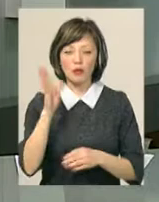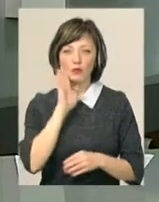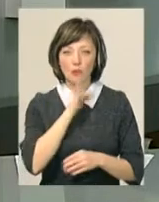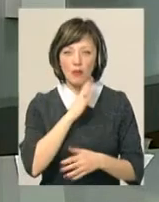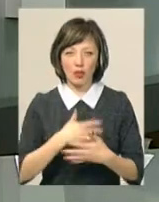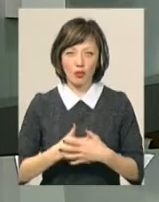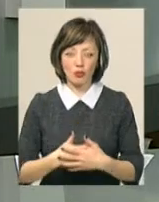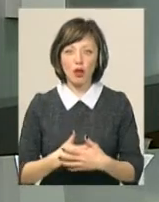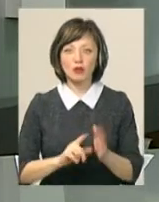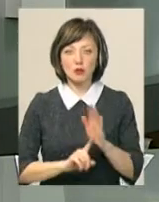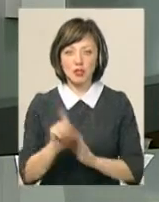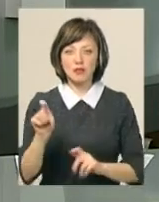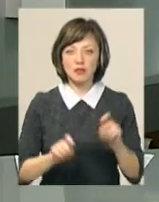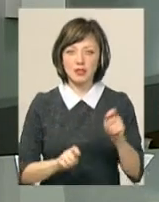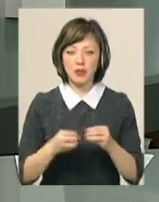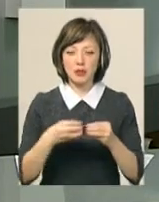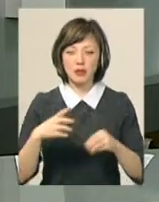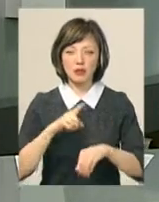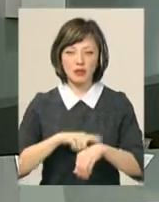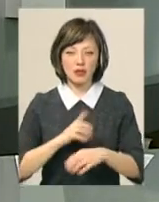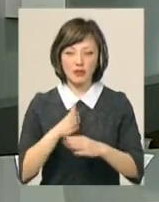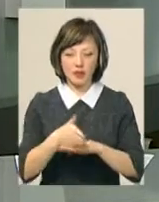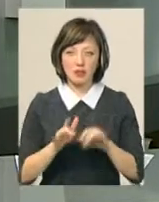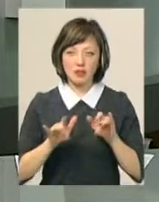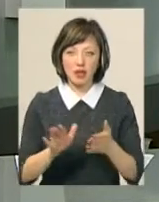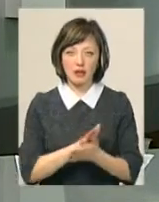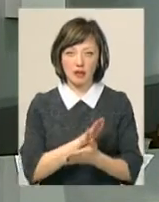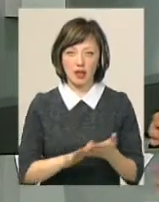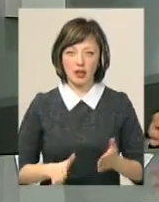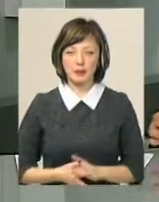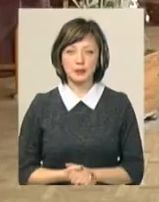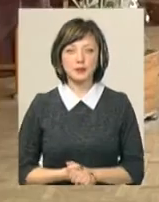матусі. Розпочнеться фестиваль о 15-й годині, вхід на захід, вільний.